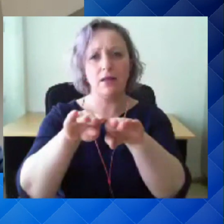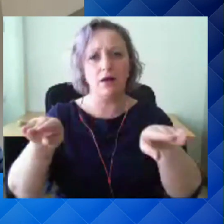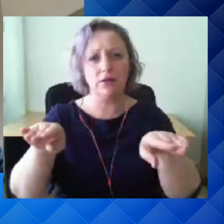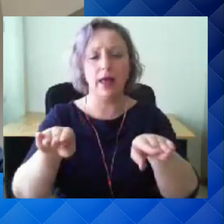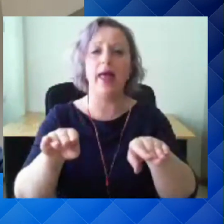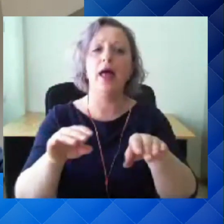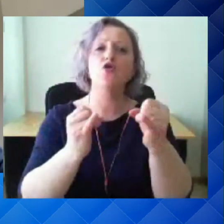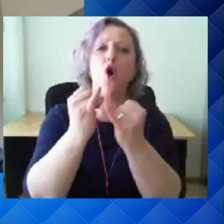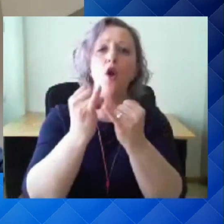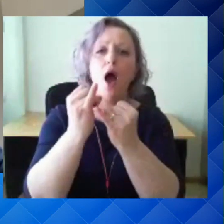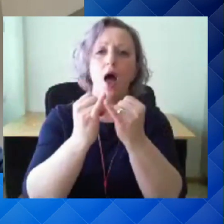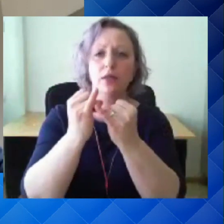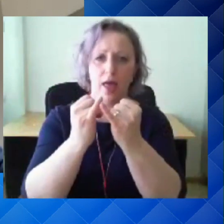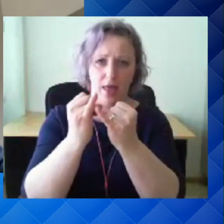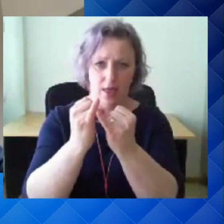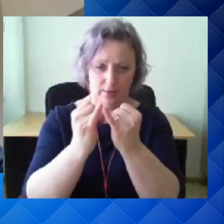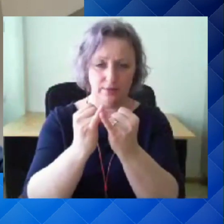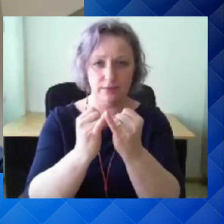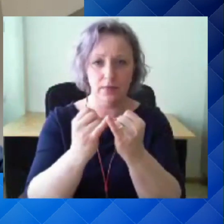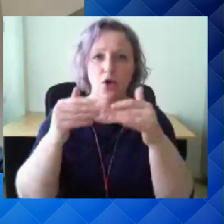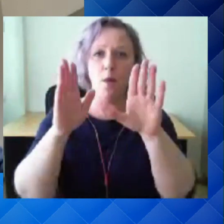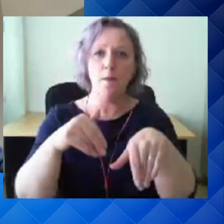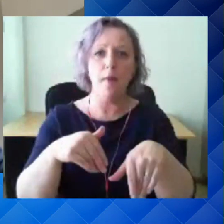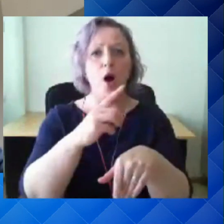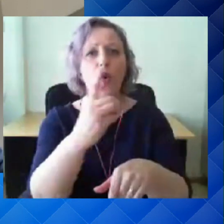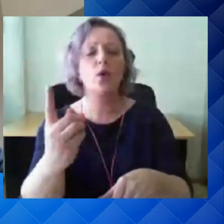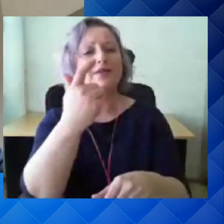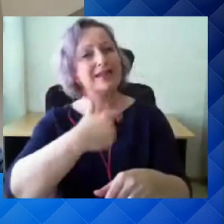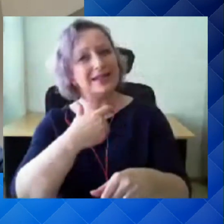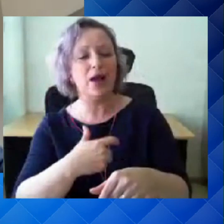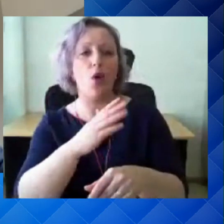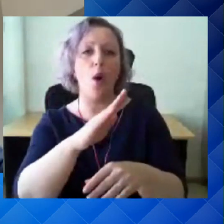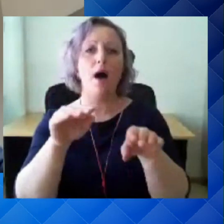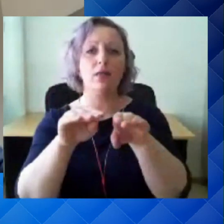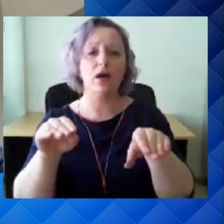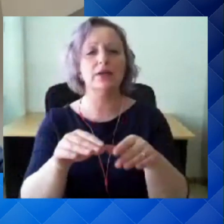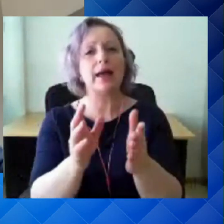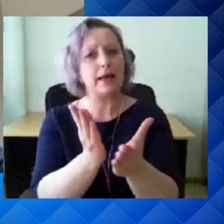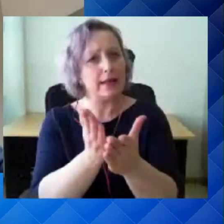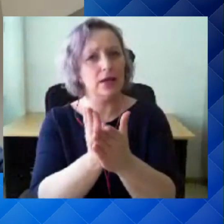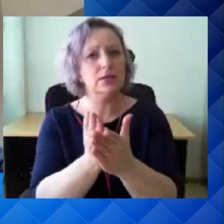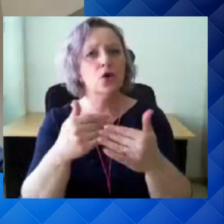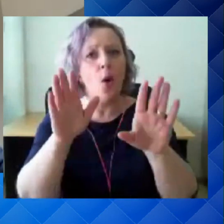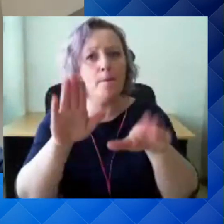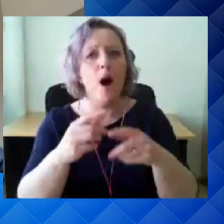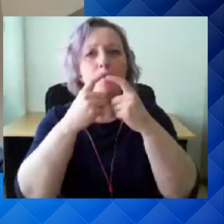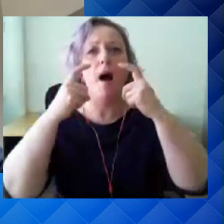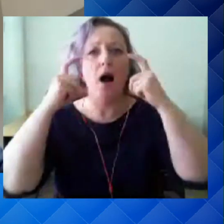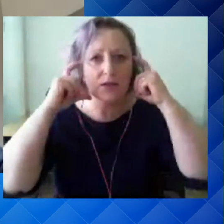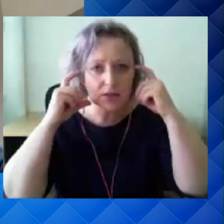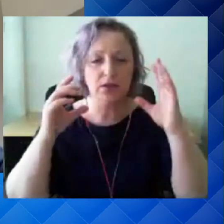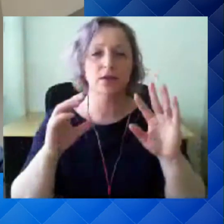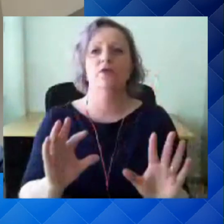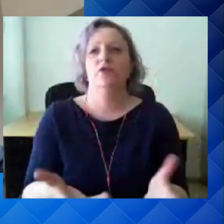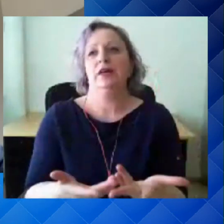zoonis seal juba üksikisikud asemel kindlasti tuleb kõna alla maskikandmine ja rahvarohokate kohtade